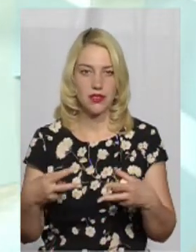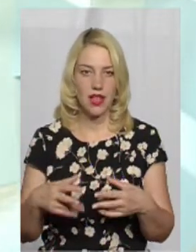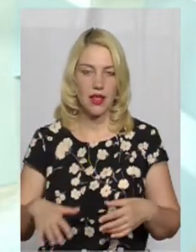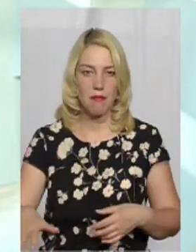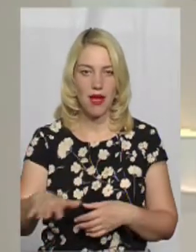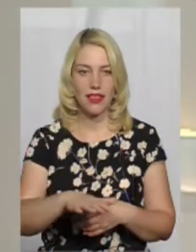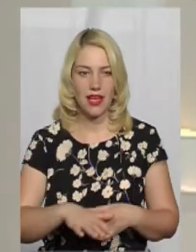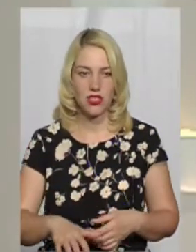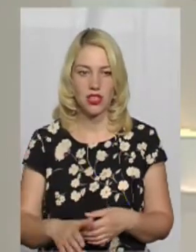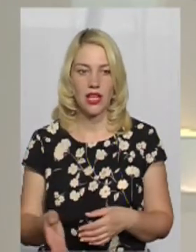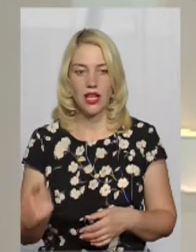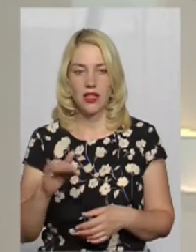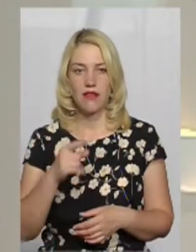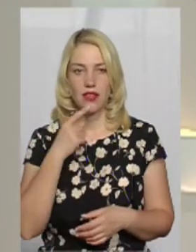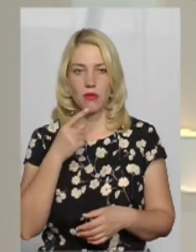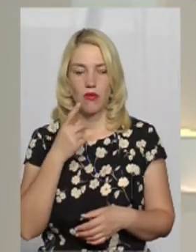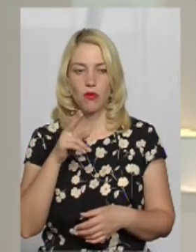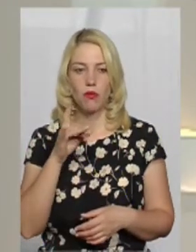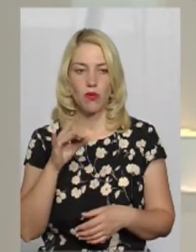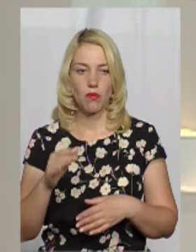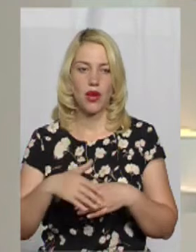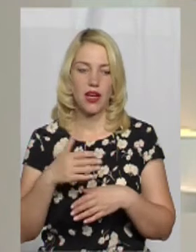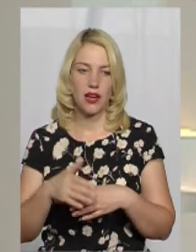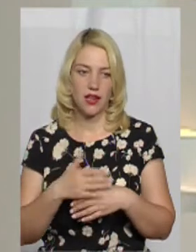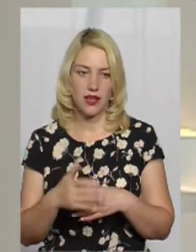Поговоримо тепер про покарання.